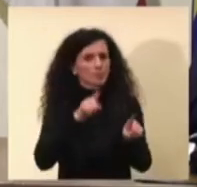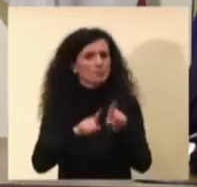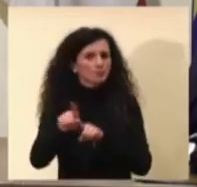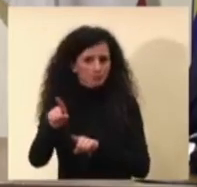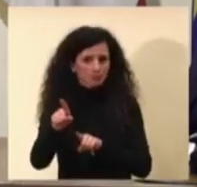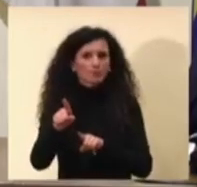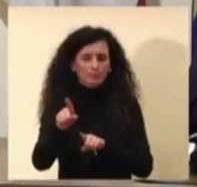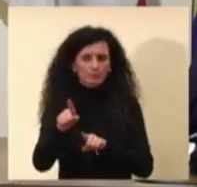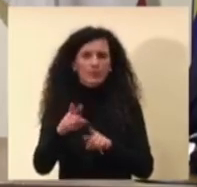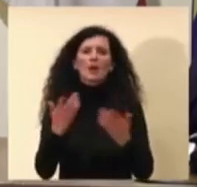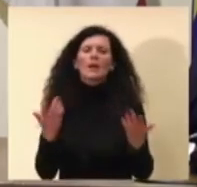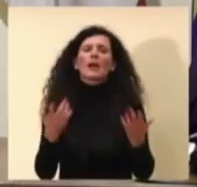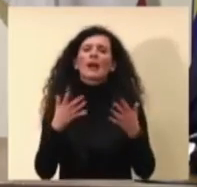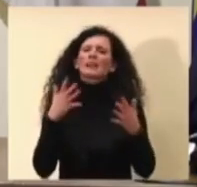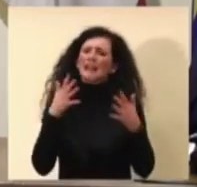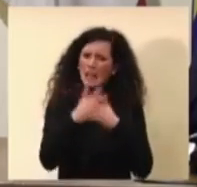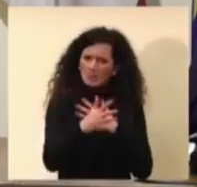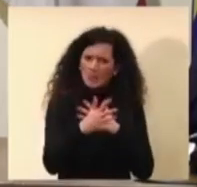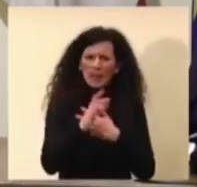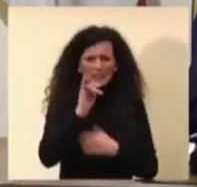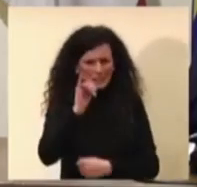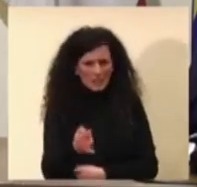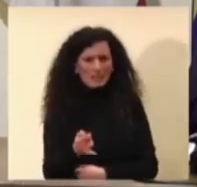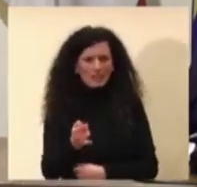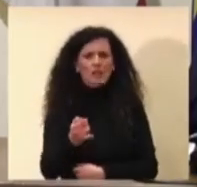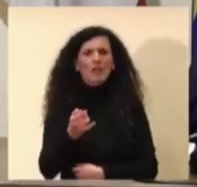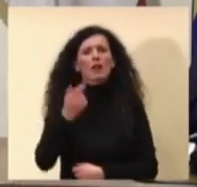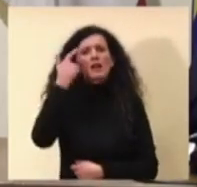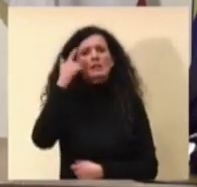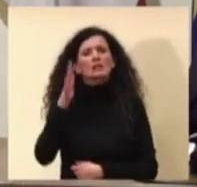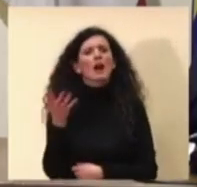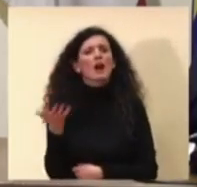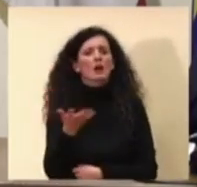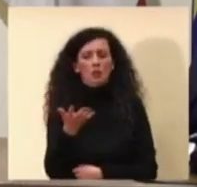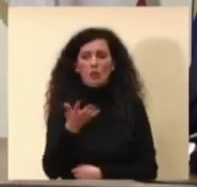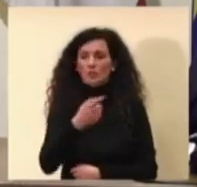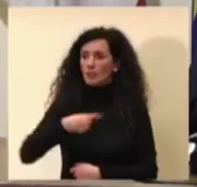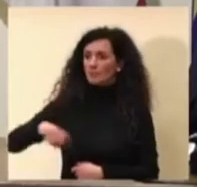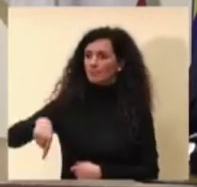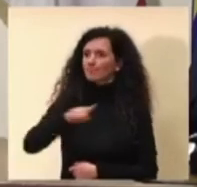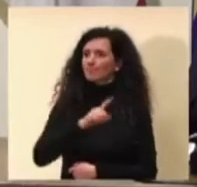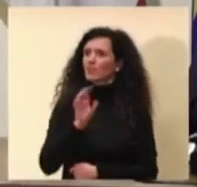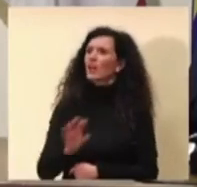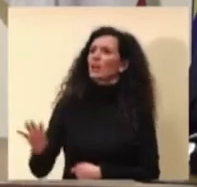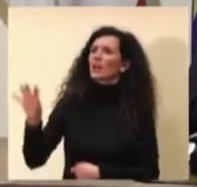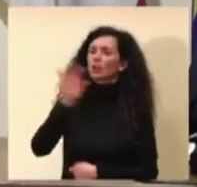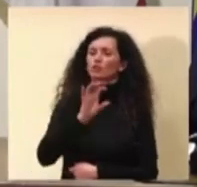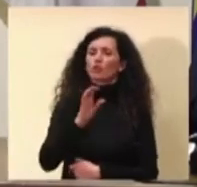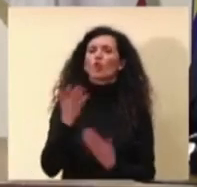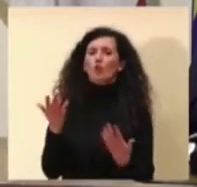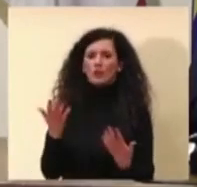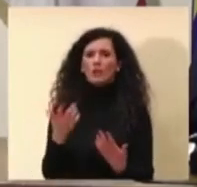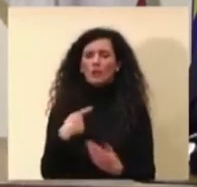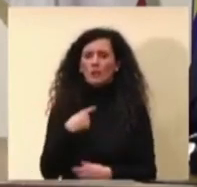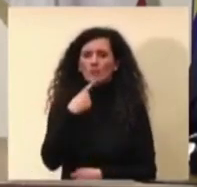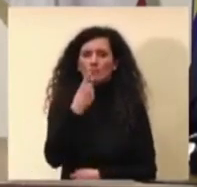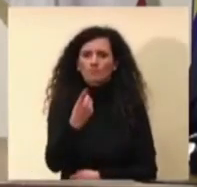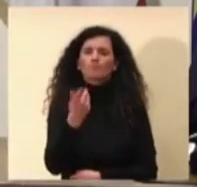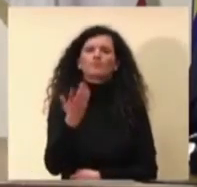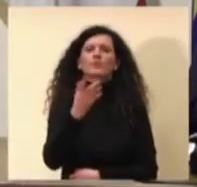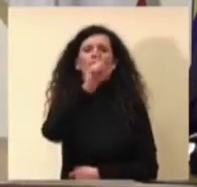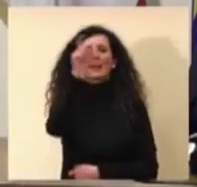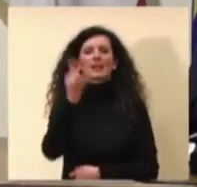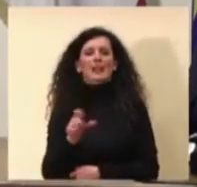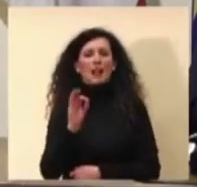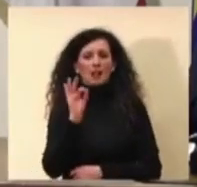che ci sono alcune regioni in cui effettivamente io quando ho detto regioni per esempio dell'Italia centrale o